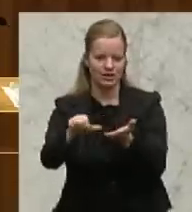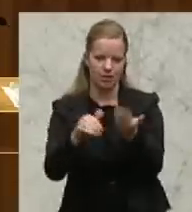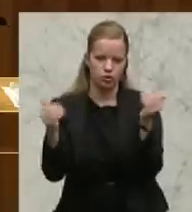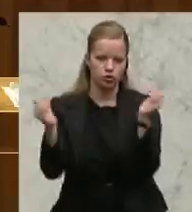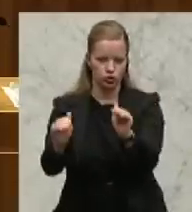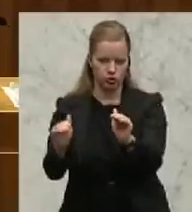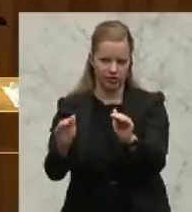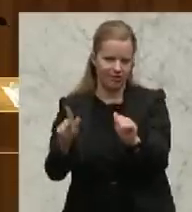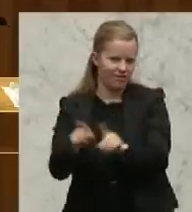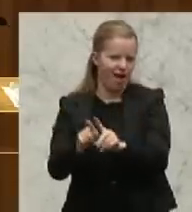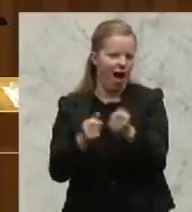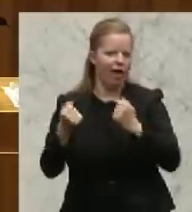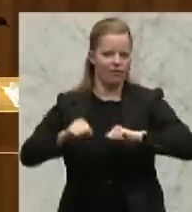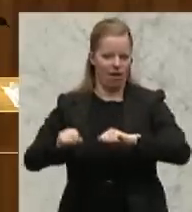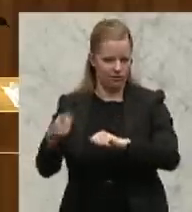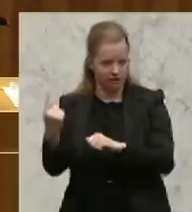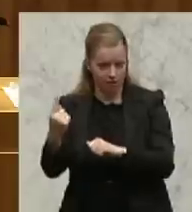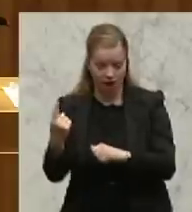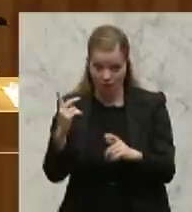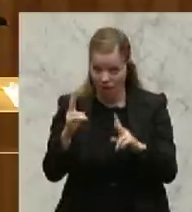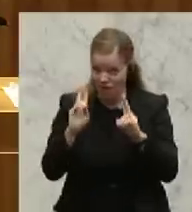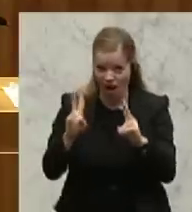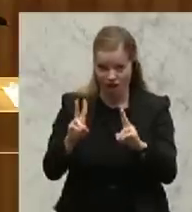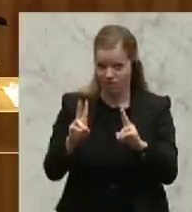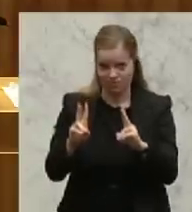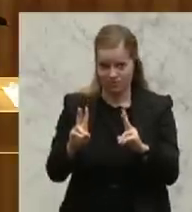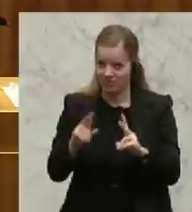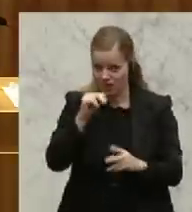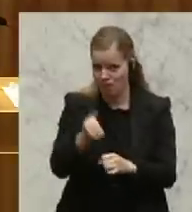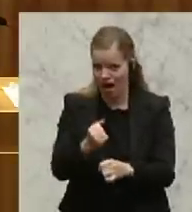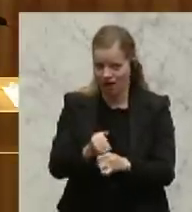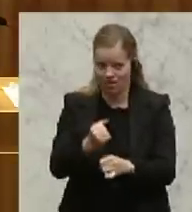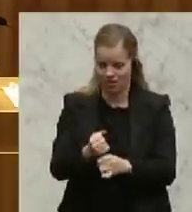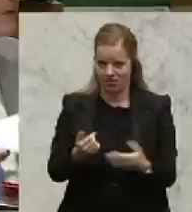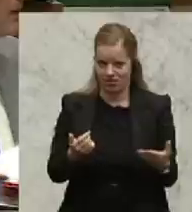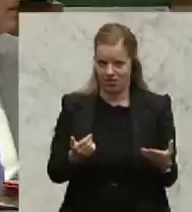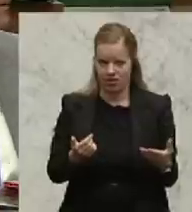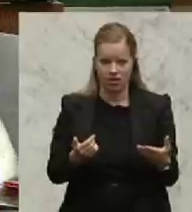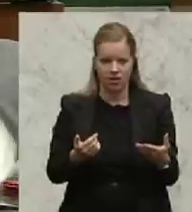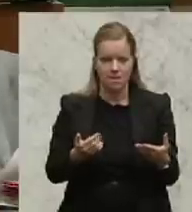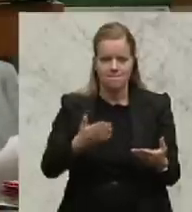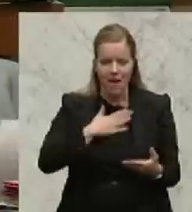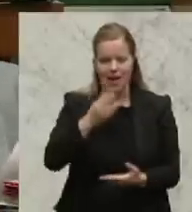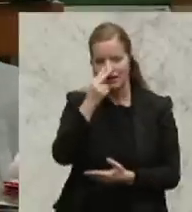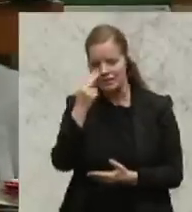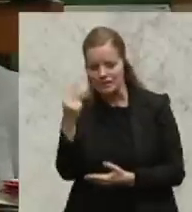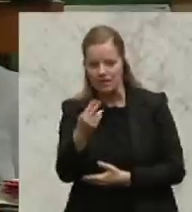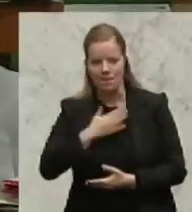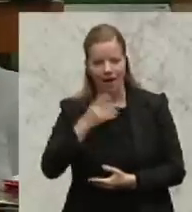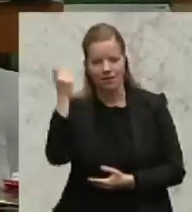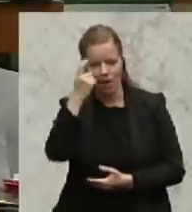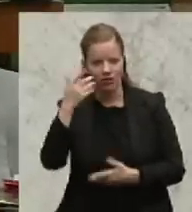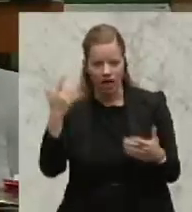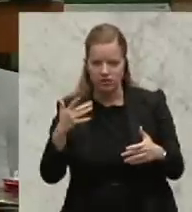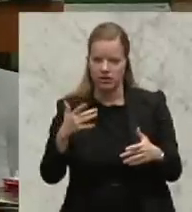Anspruch mit Sicherheit verwirkt. Es ist der größte Raubzug aus meiner Sicht, der jemals auf die Steuerzahlerinnen